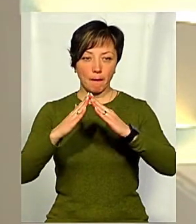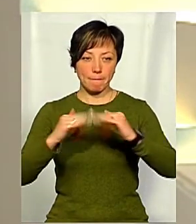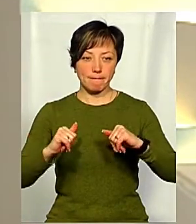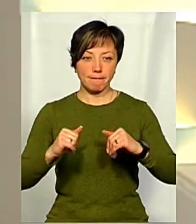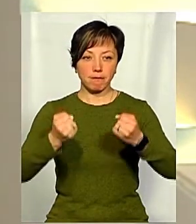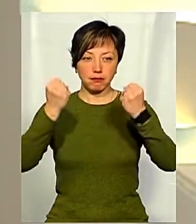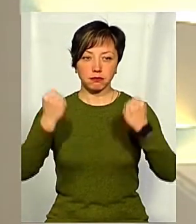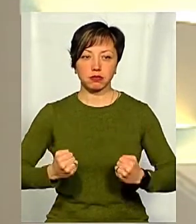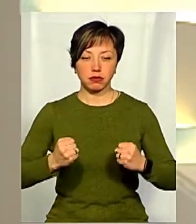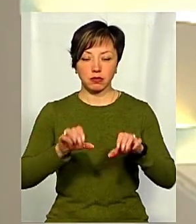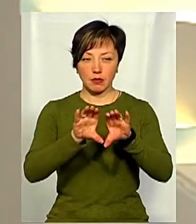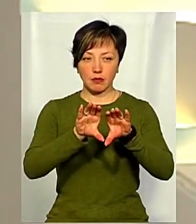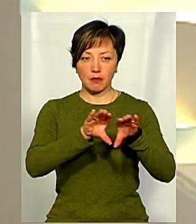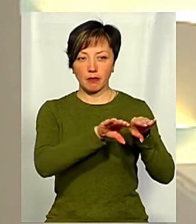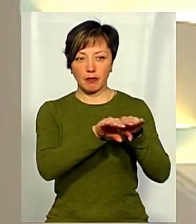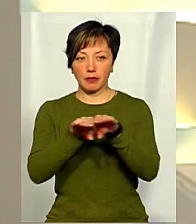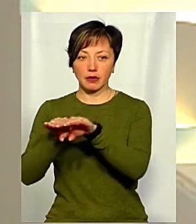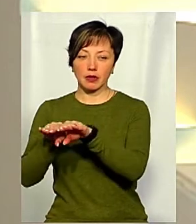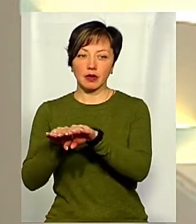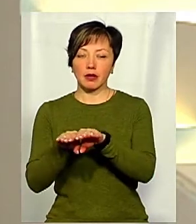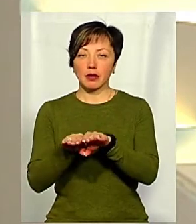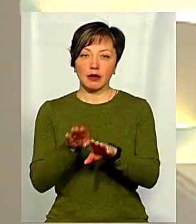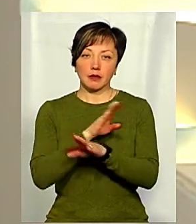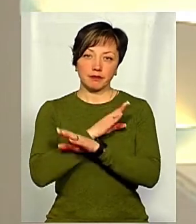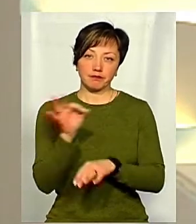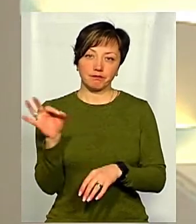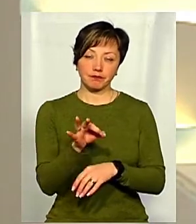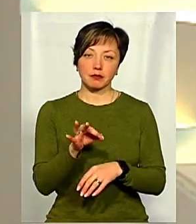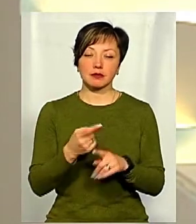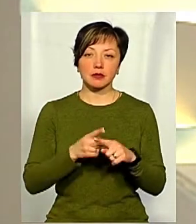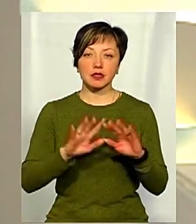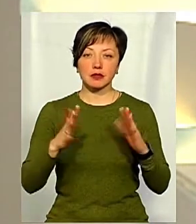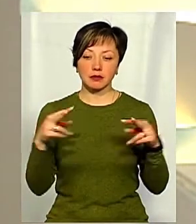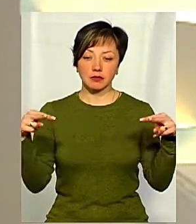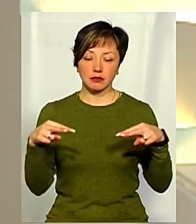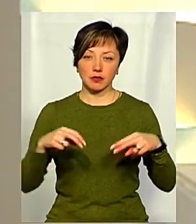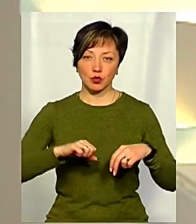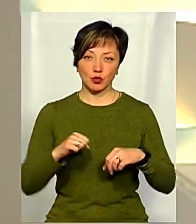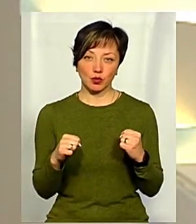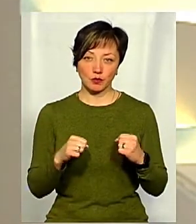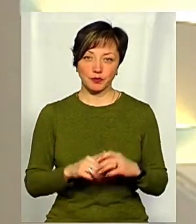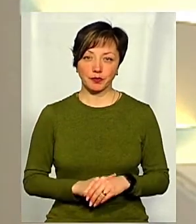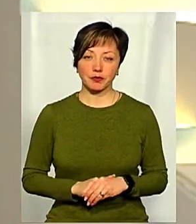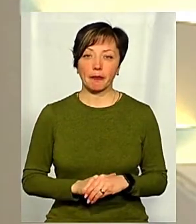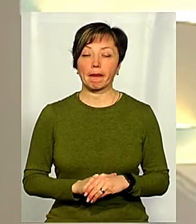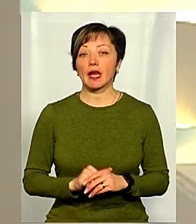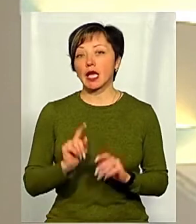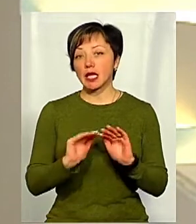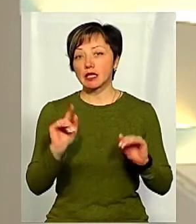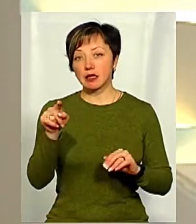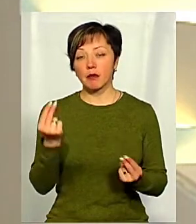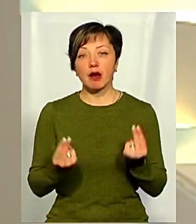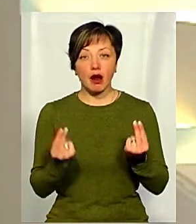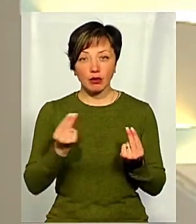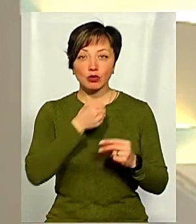бетонна плита, яка не залишила дитині шансів вижити. Все це сталося на очах його товаришів. Те, що діти там